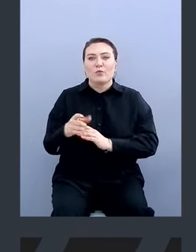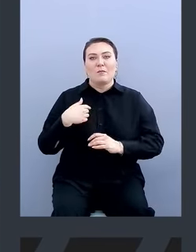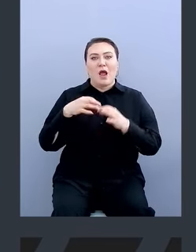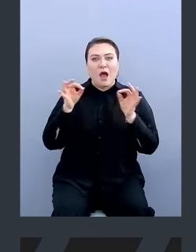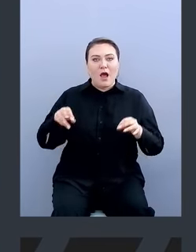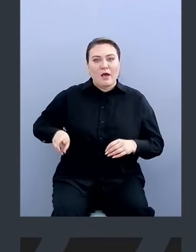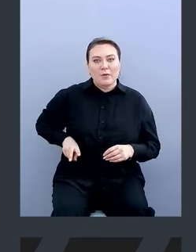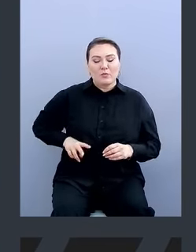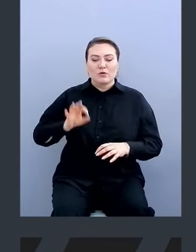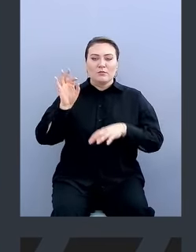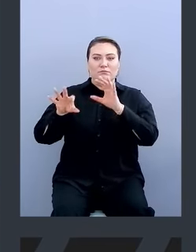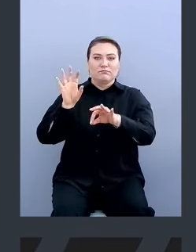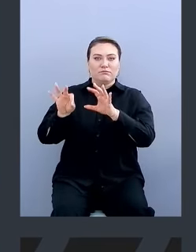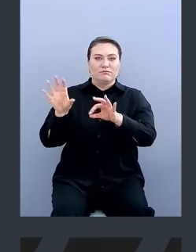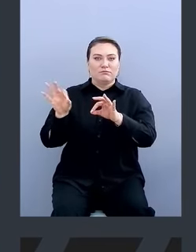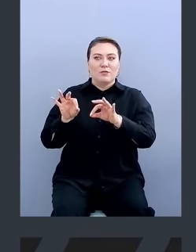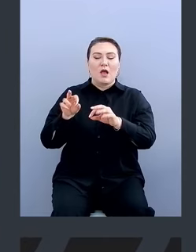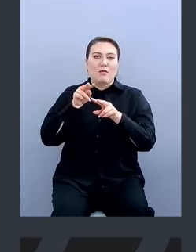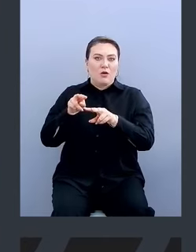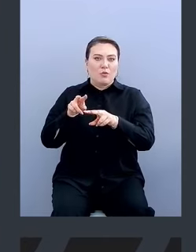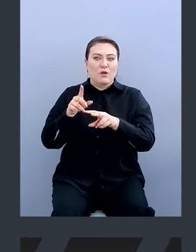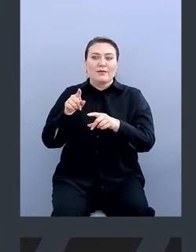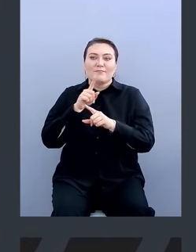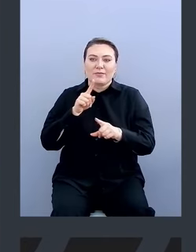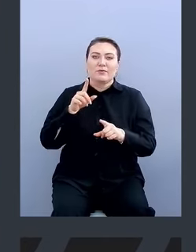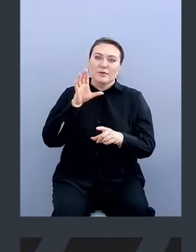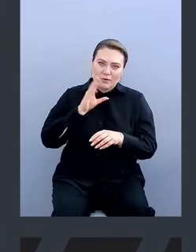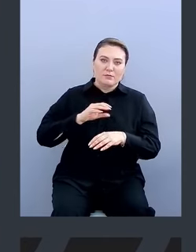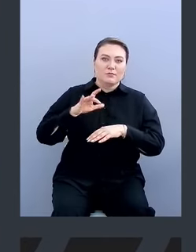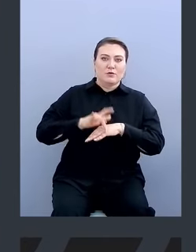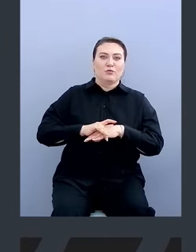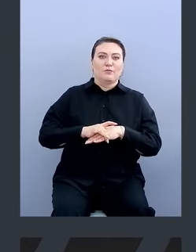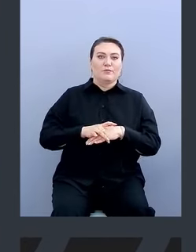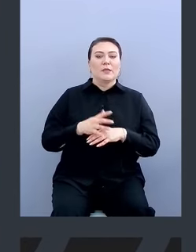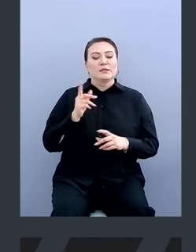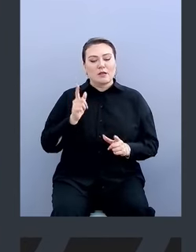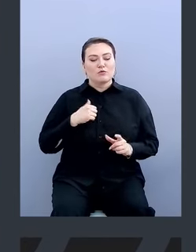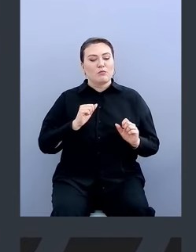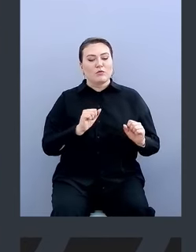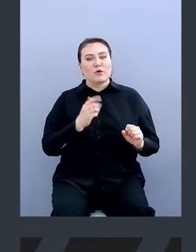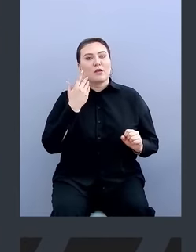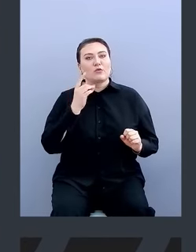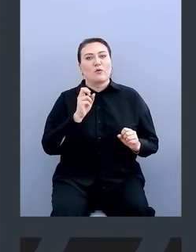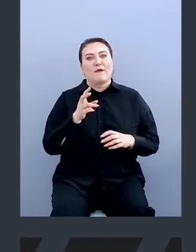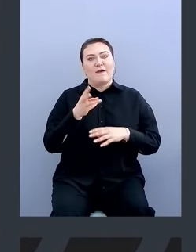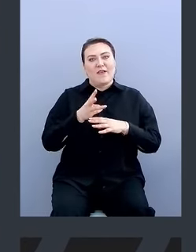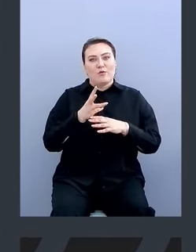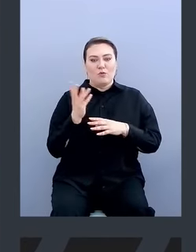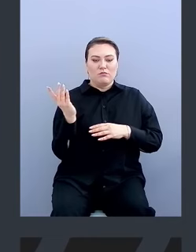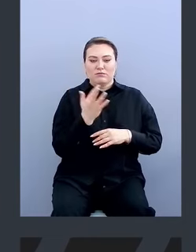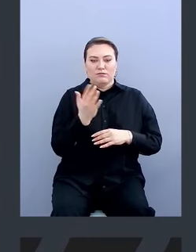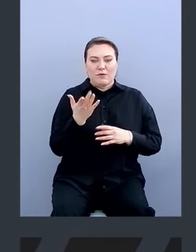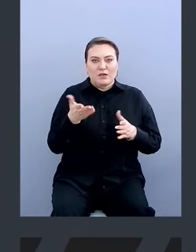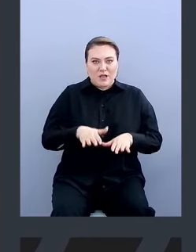навешиваем контроле, по которому находим аномалии. Я согласен с вами, что более защищенный подход было как бы всем только видеопоток оставить, и